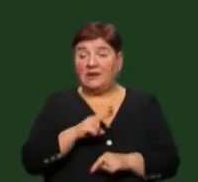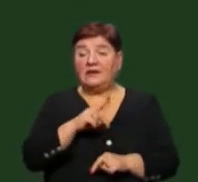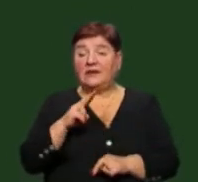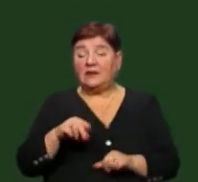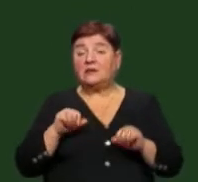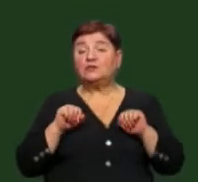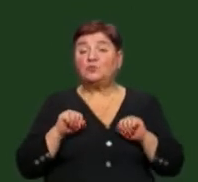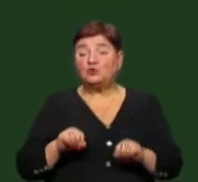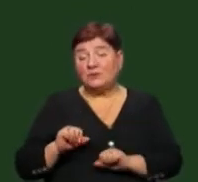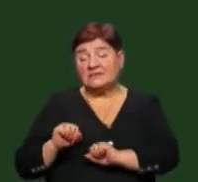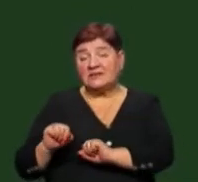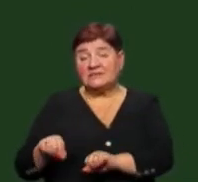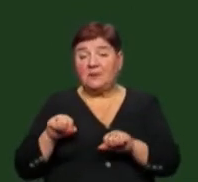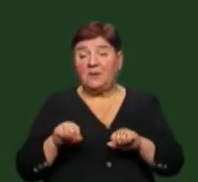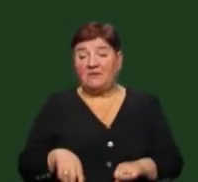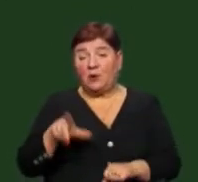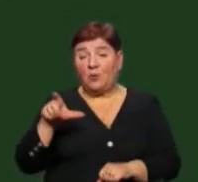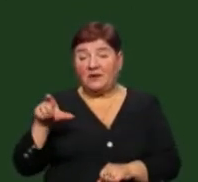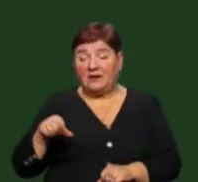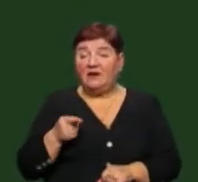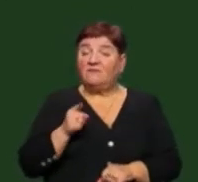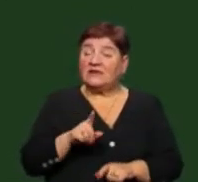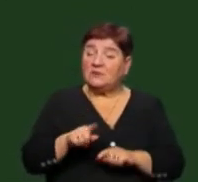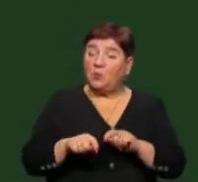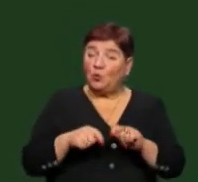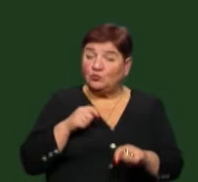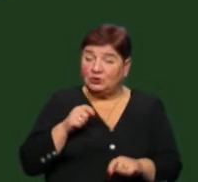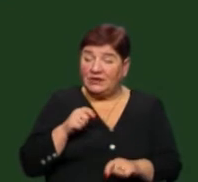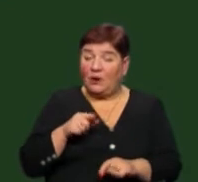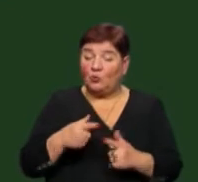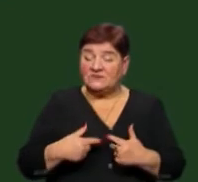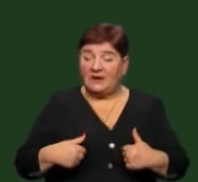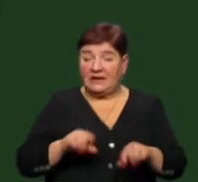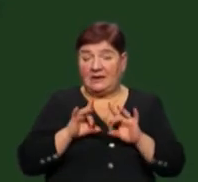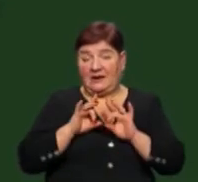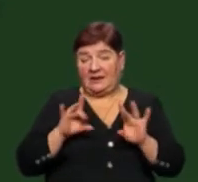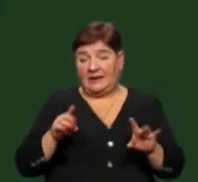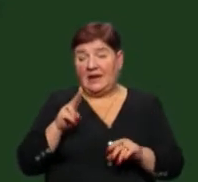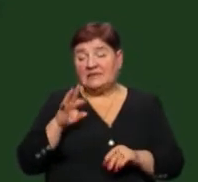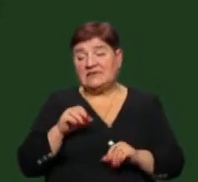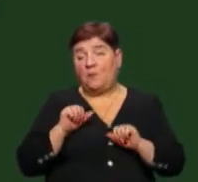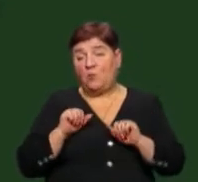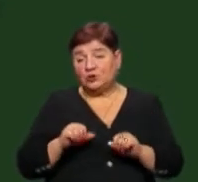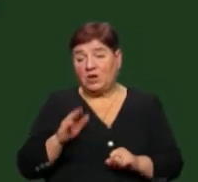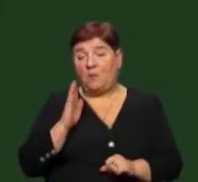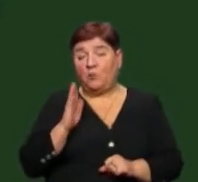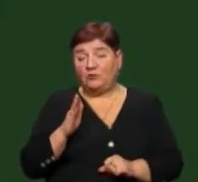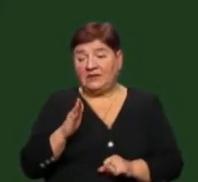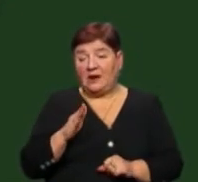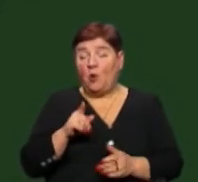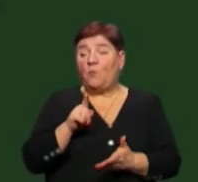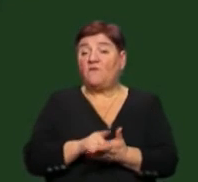які зможуть захистити права громадян у разі їх порушення у сфері реклами. Це може бути, знову ж таки,